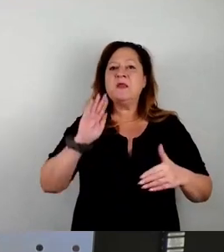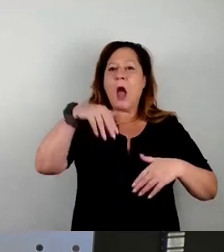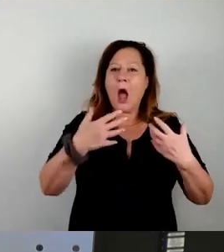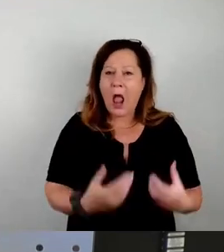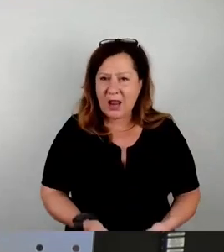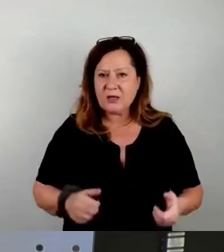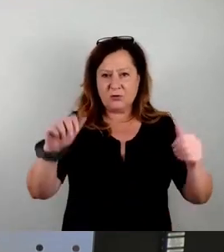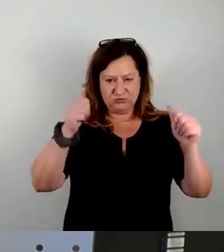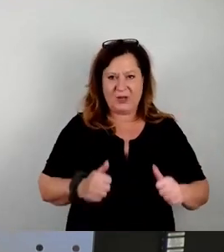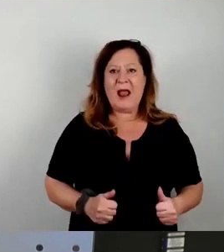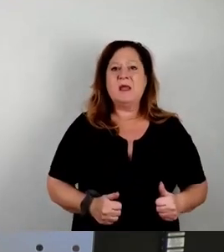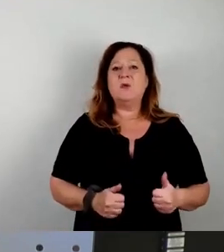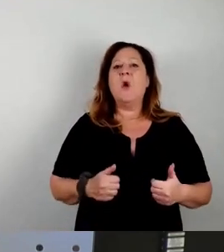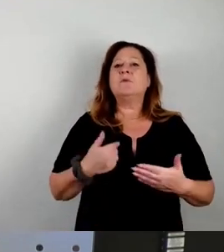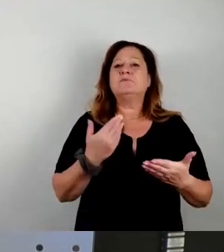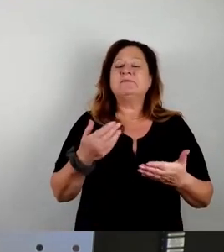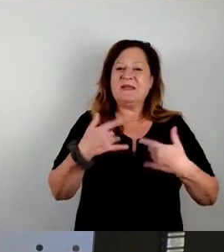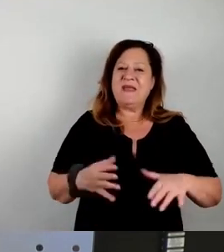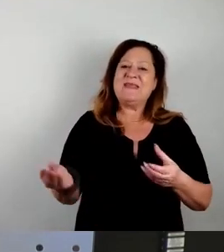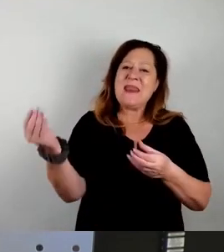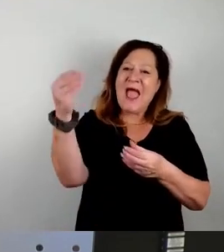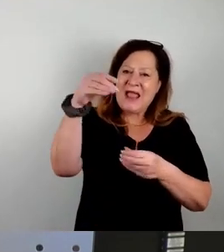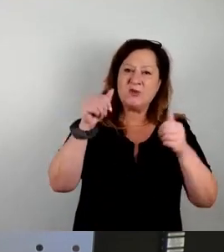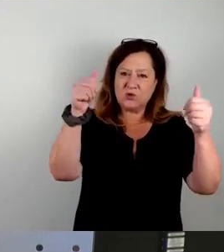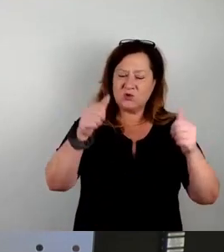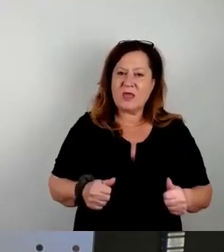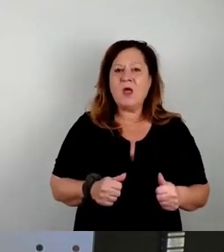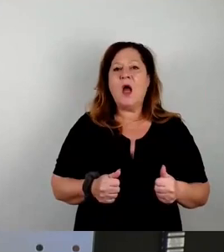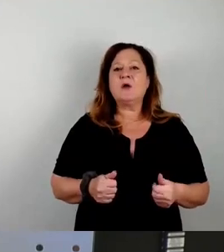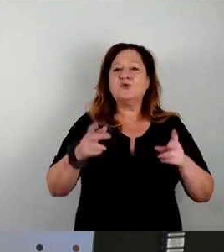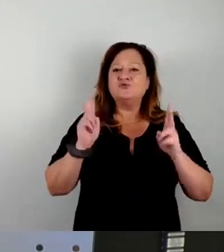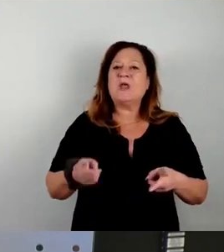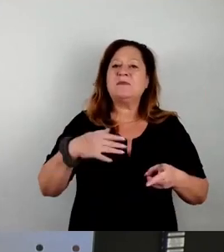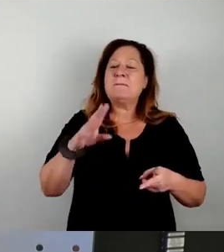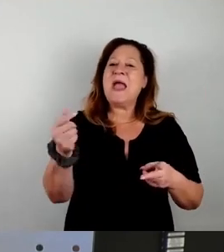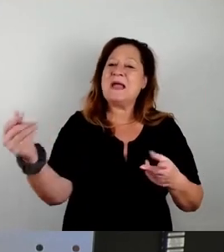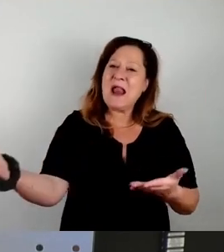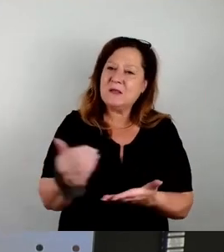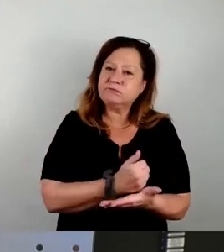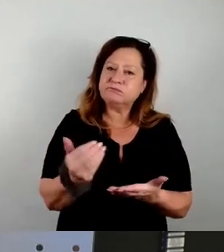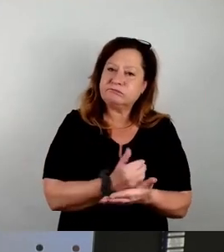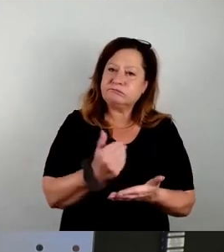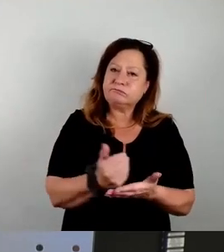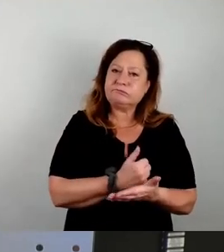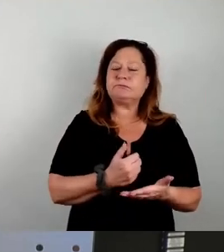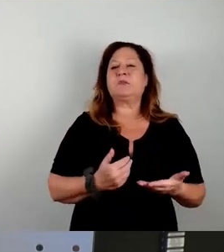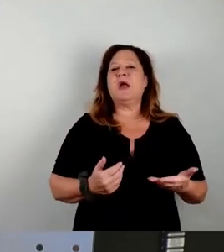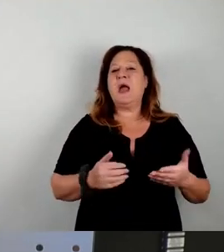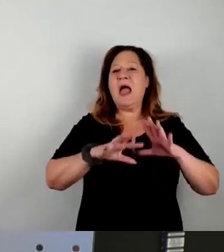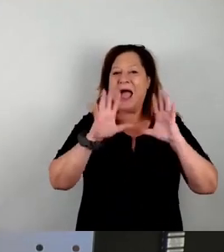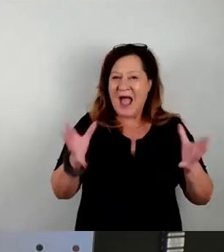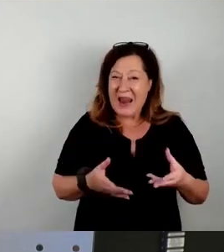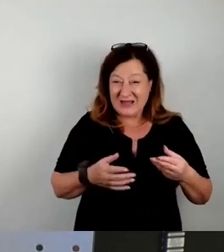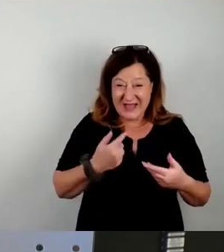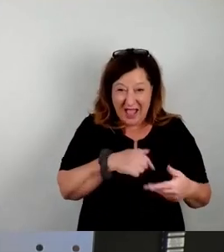Es gab Ergänzungsanträge, dass man vielleicht als Stadt etwas mehr Geld einnehmen könnte davon. Und das ist alles in den Ausschüssen